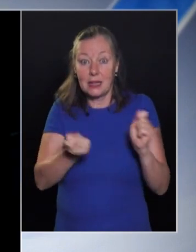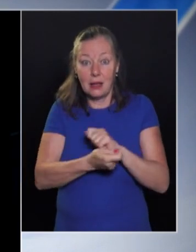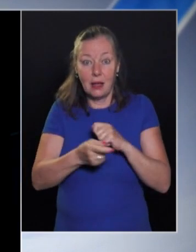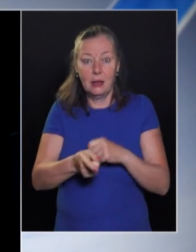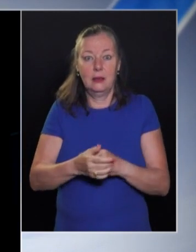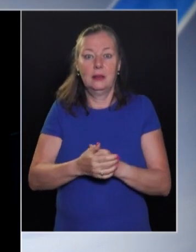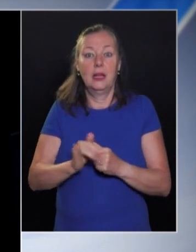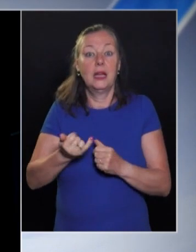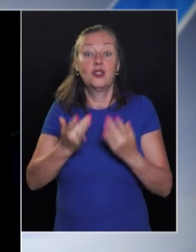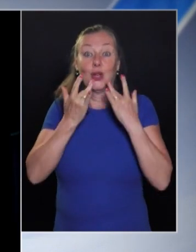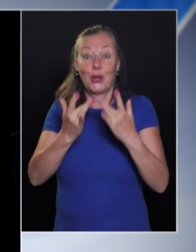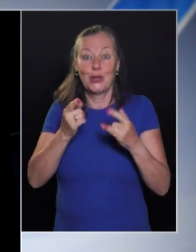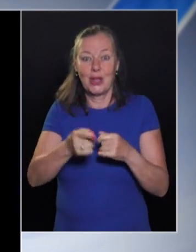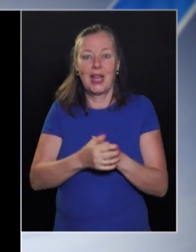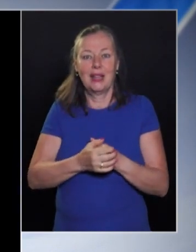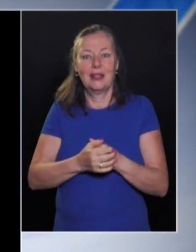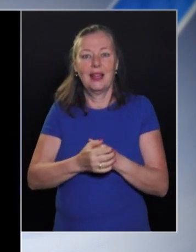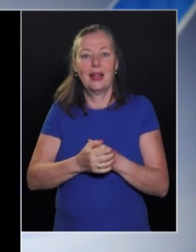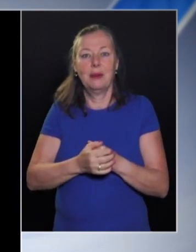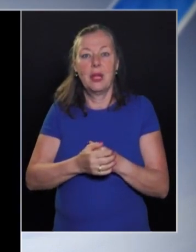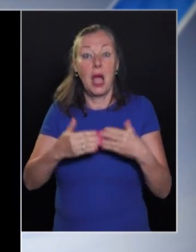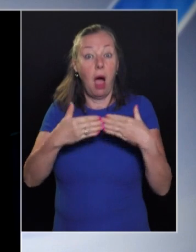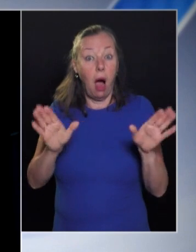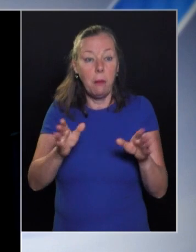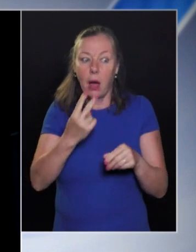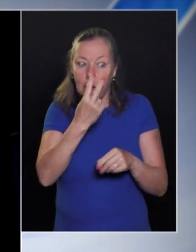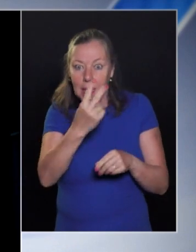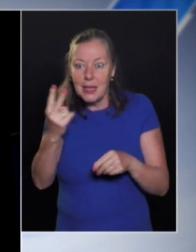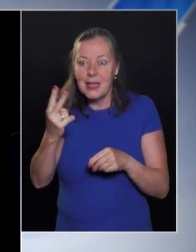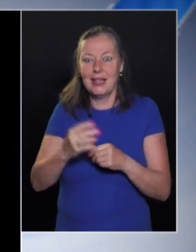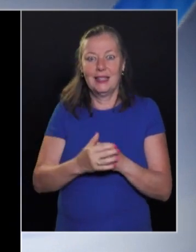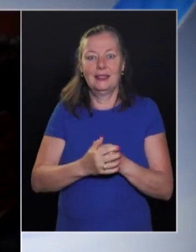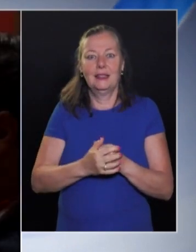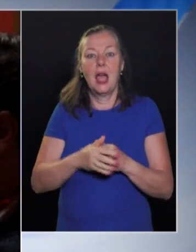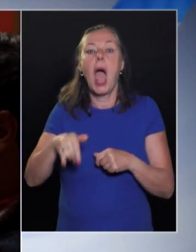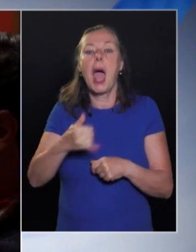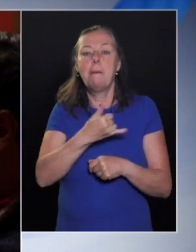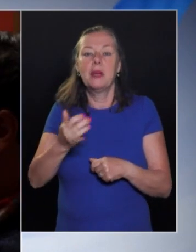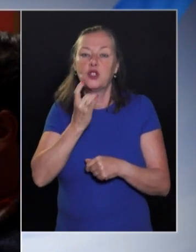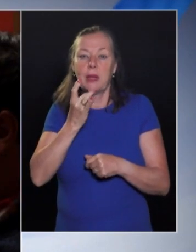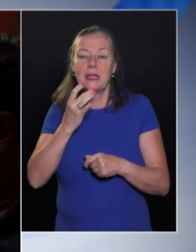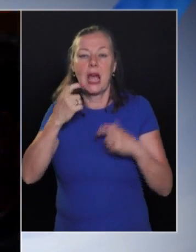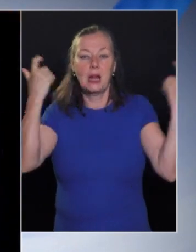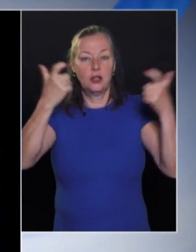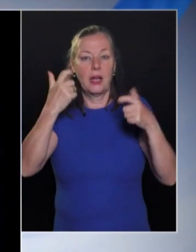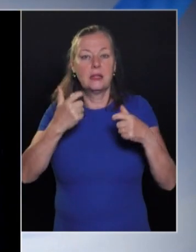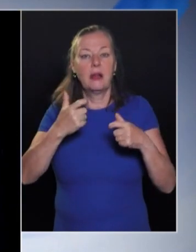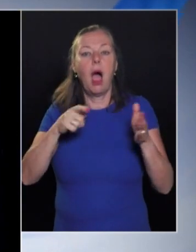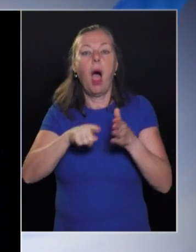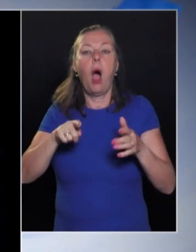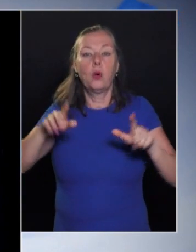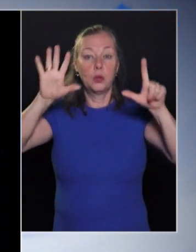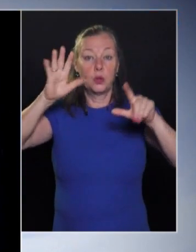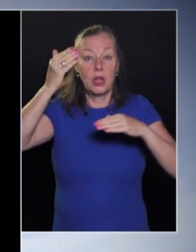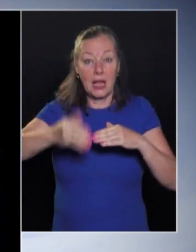alakult. És ezt annak köszönhetem, hogy ez az abla kinyit számomra. Az idei speciális filmfesztiválra